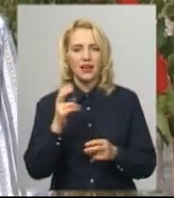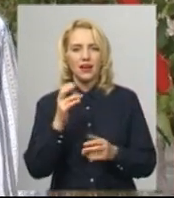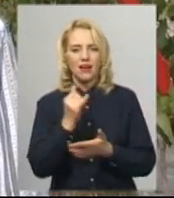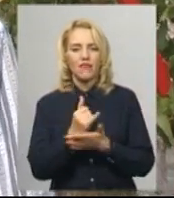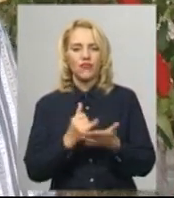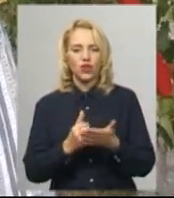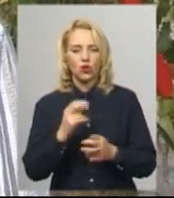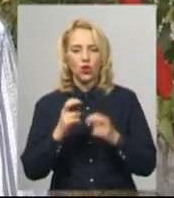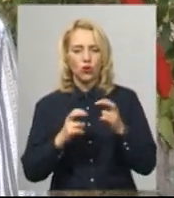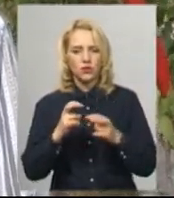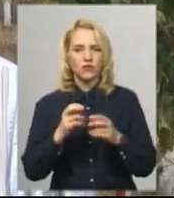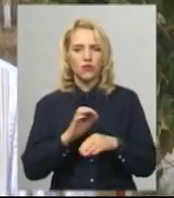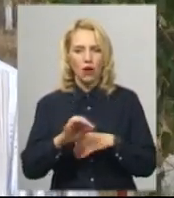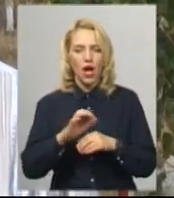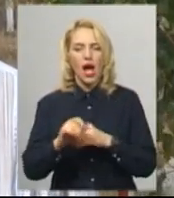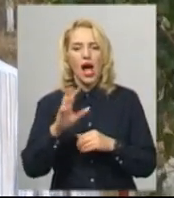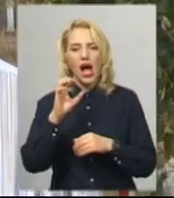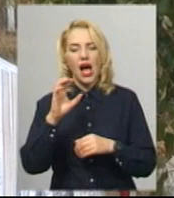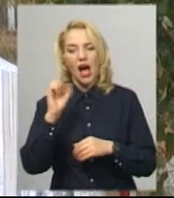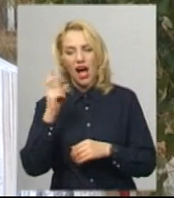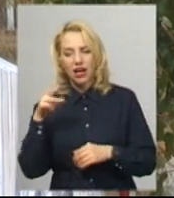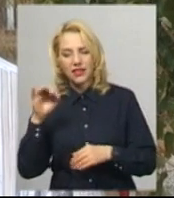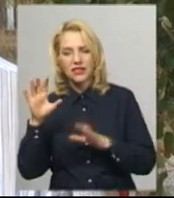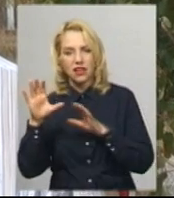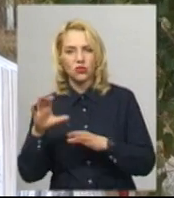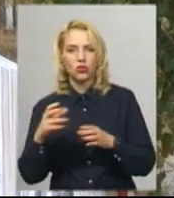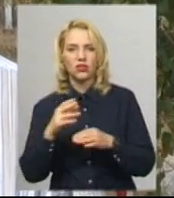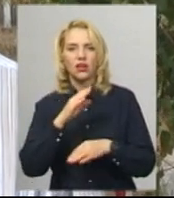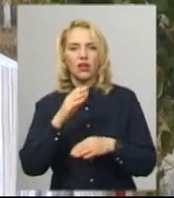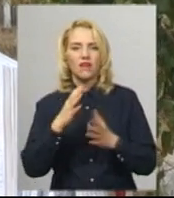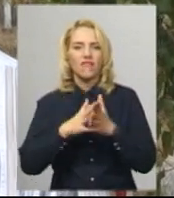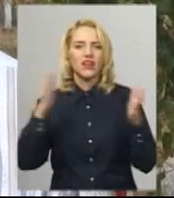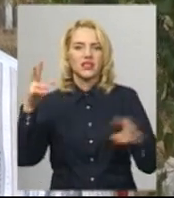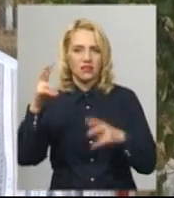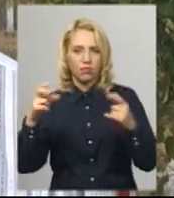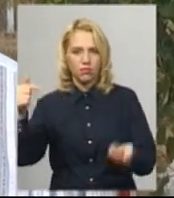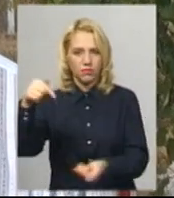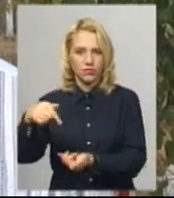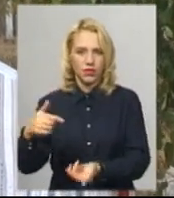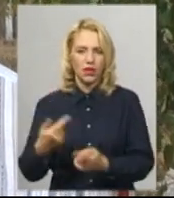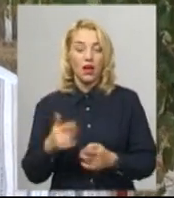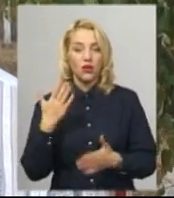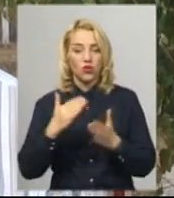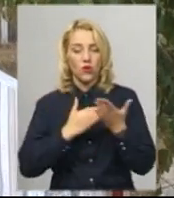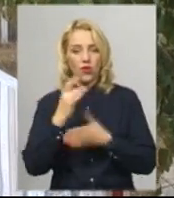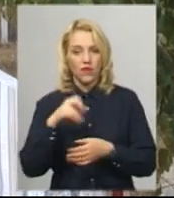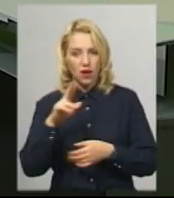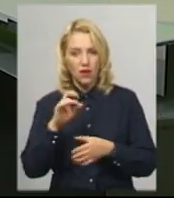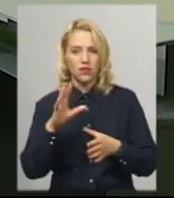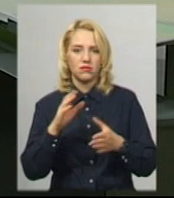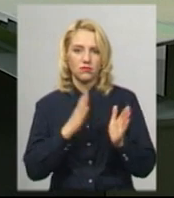під великі підприємства. Сподіваюсь, що нова Верховна Рада, якщо вона за це візьметься, то доведе до потягу.